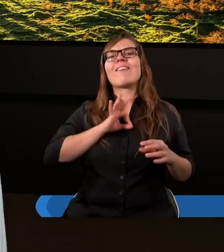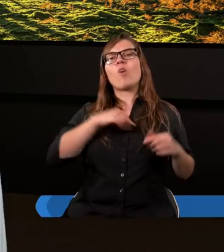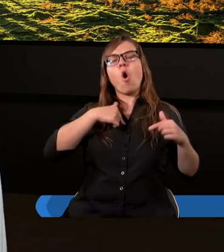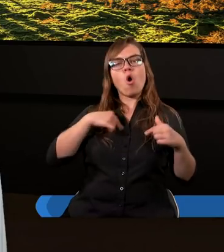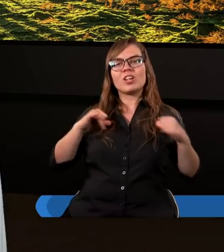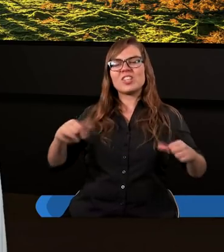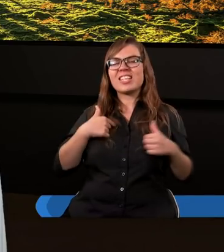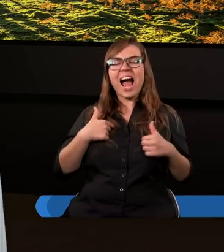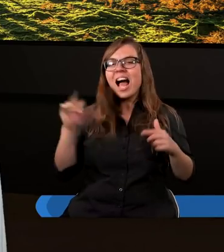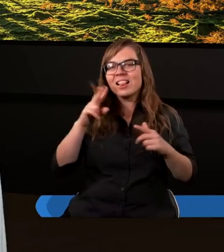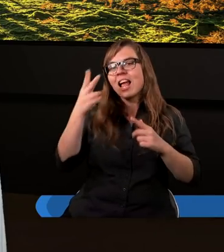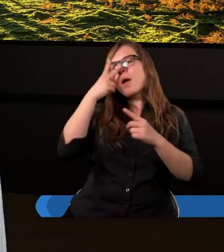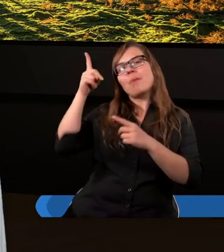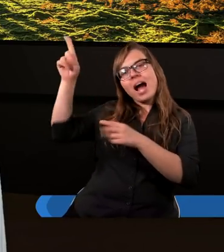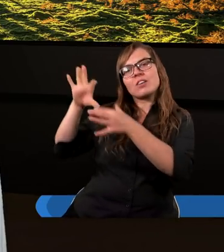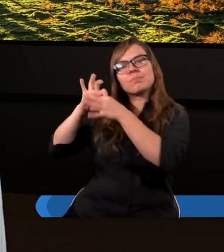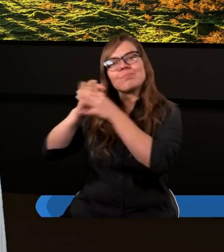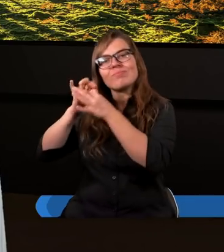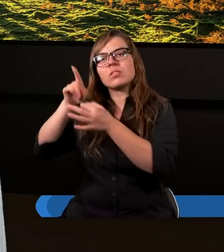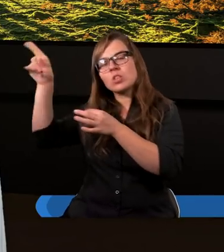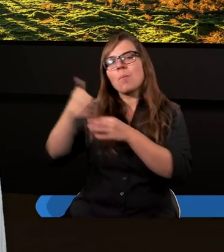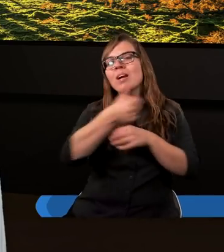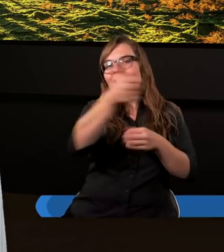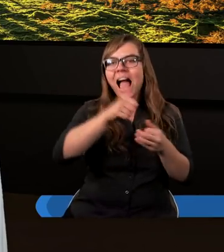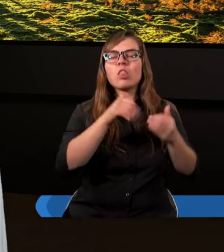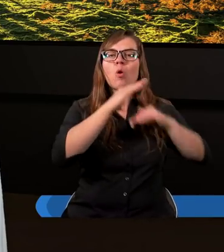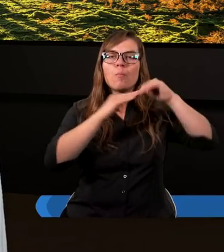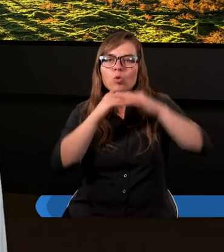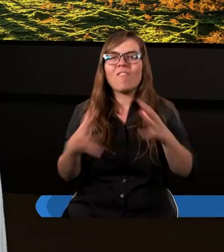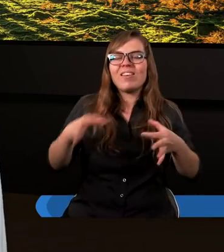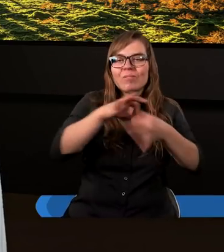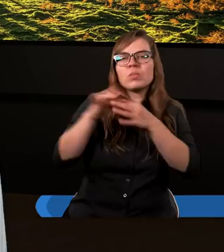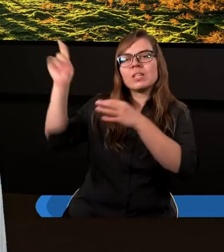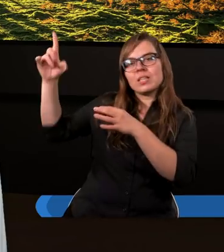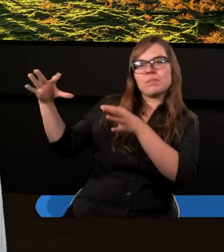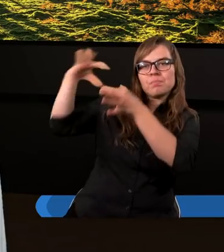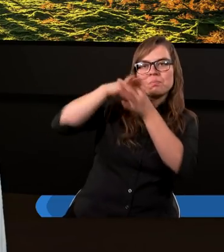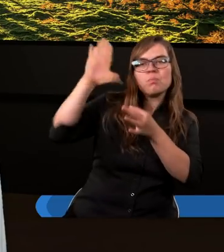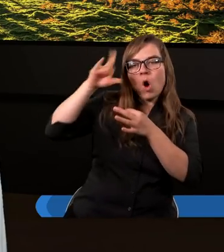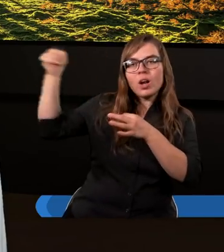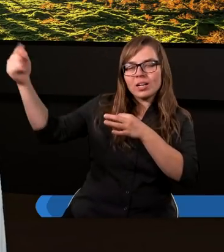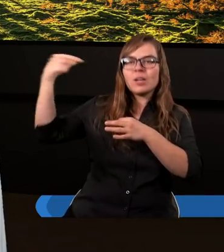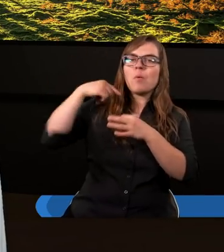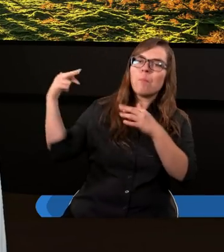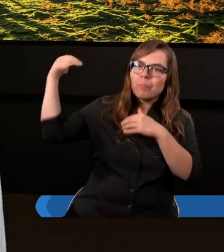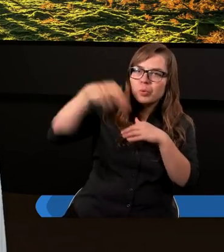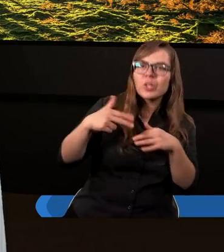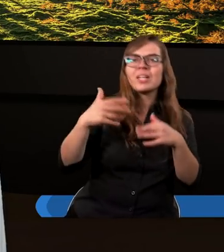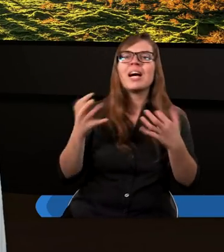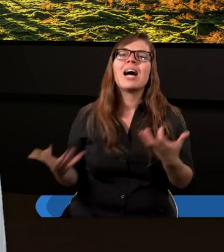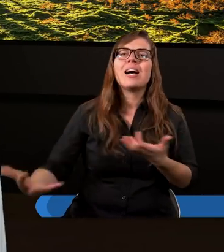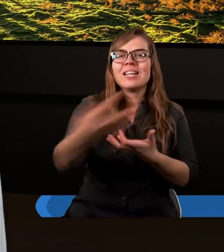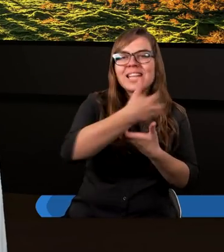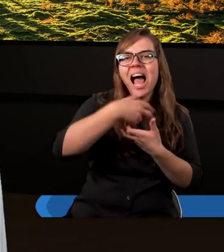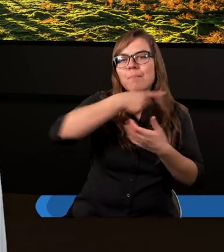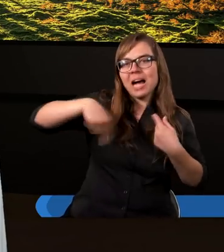ale patrząc na Ciebie, budować tą jedność. Abyśmy kiedyś mógł przyjść i zabrać nas do